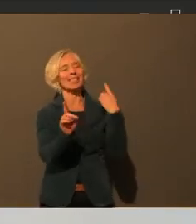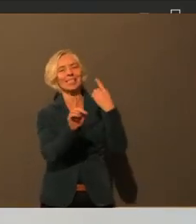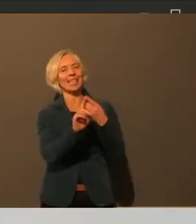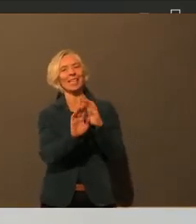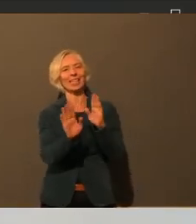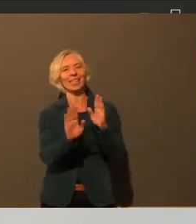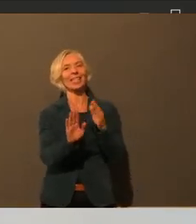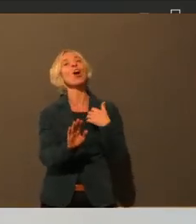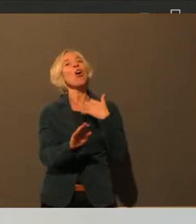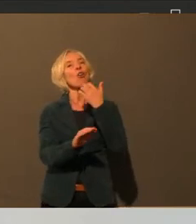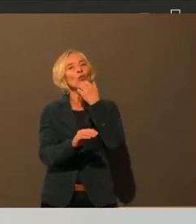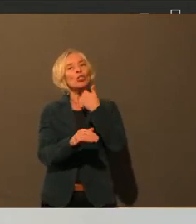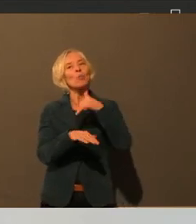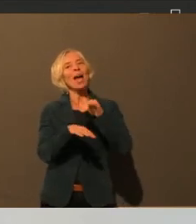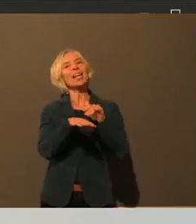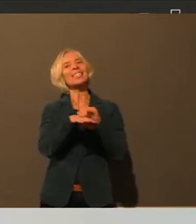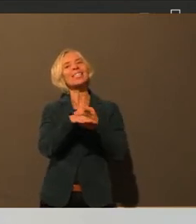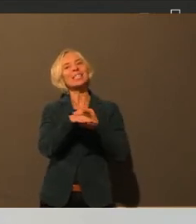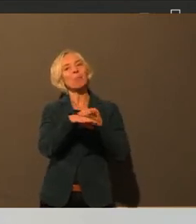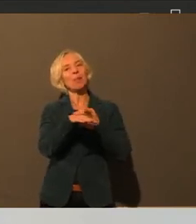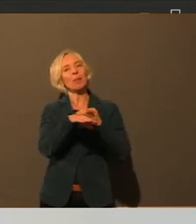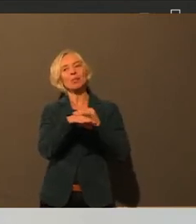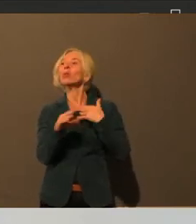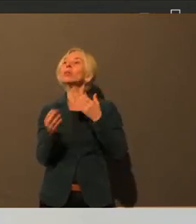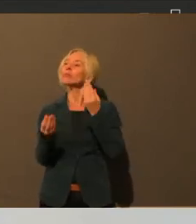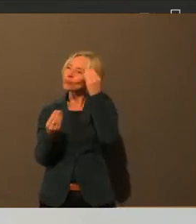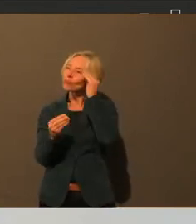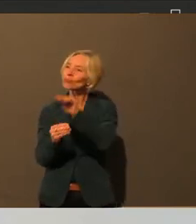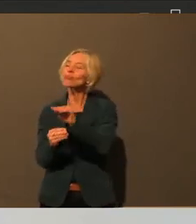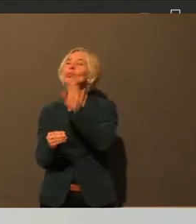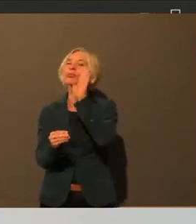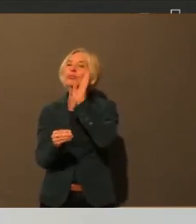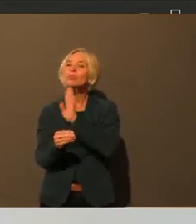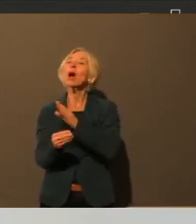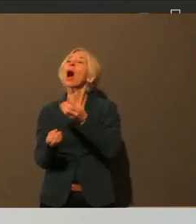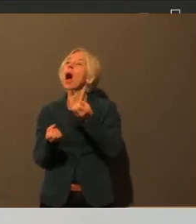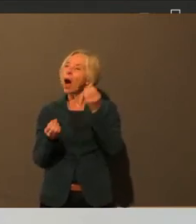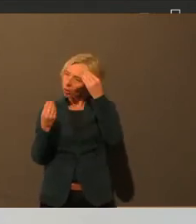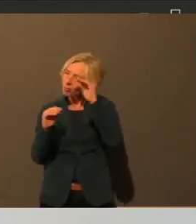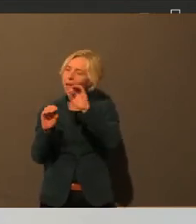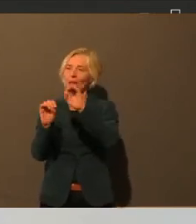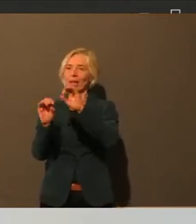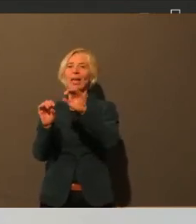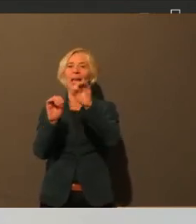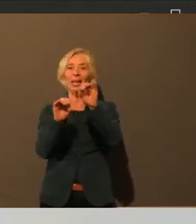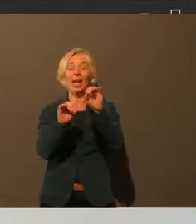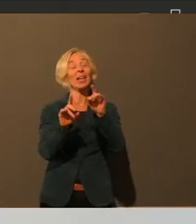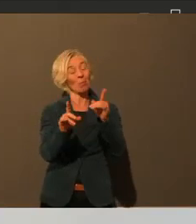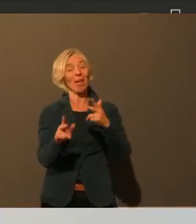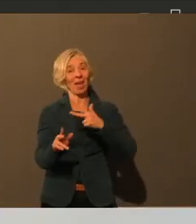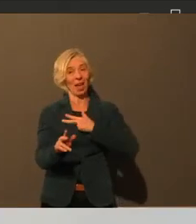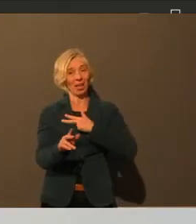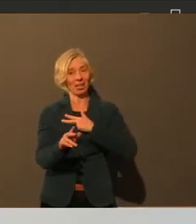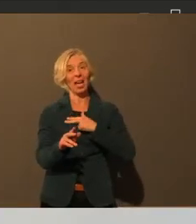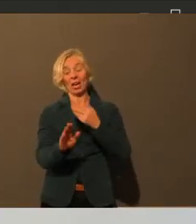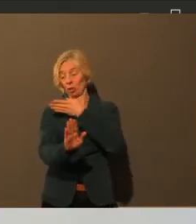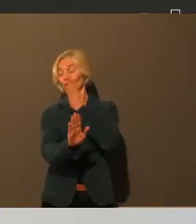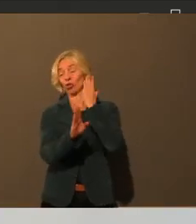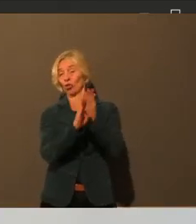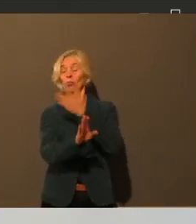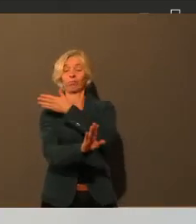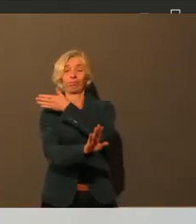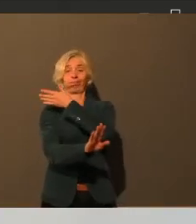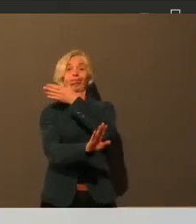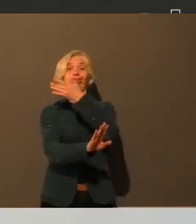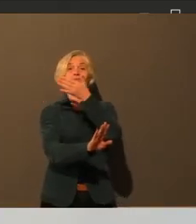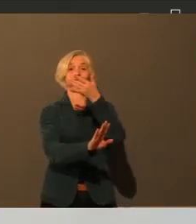sagen, haben wir weitestgehend verlassen. Weil wer es bis jetzt nicht begriffen hat, der begreift es auch nicht mehr oder will es nicht begreifen. Und